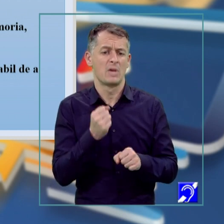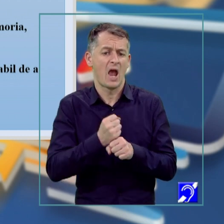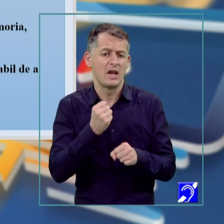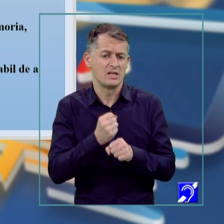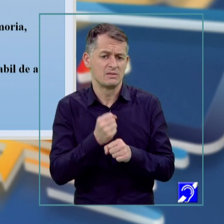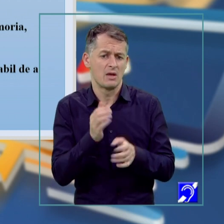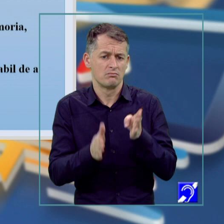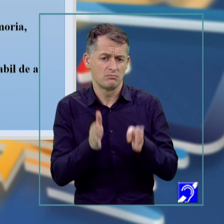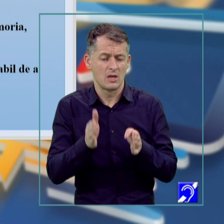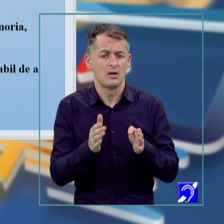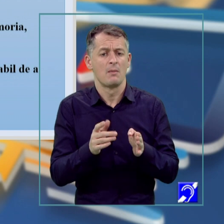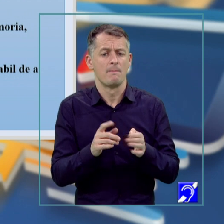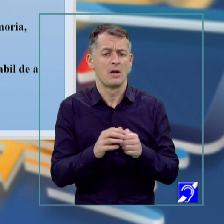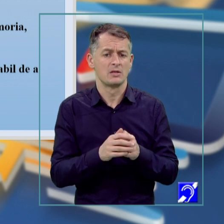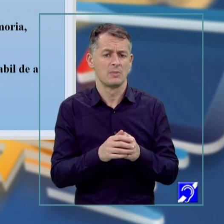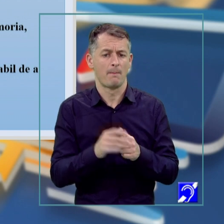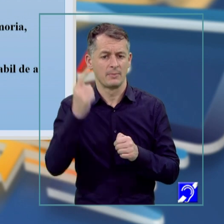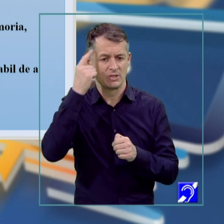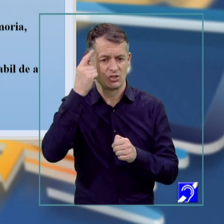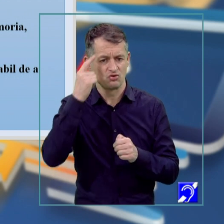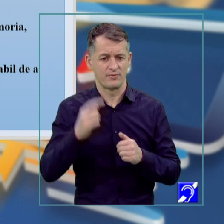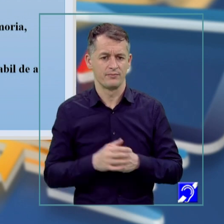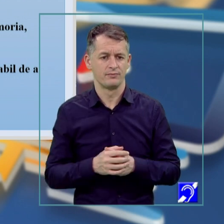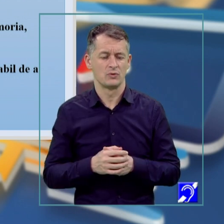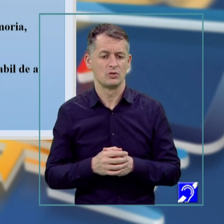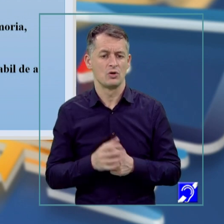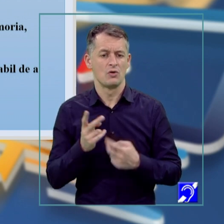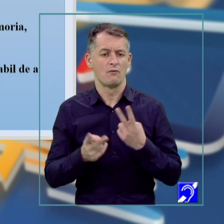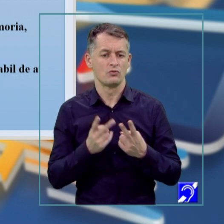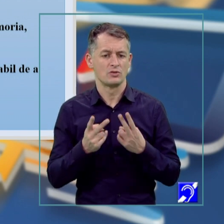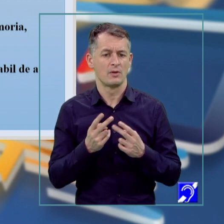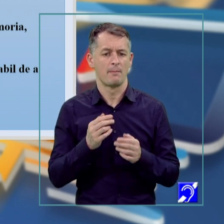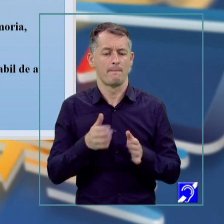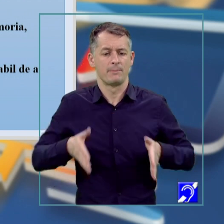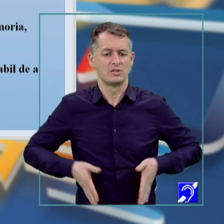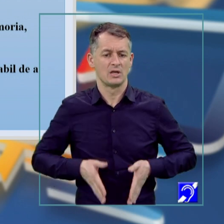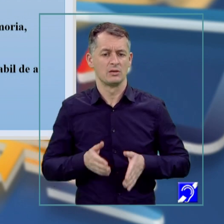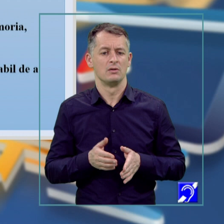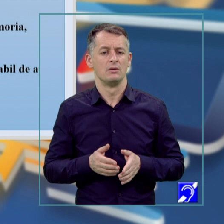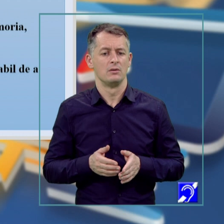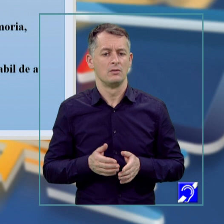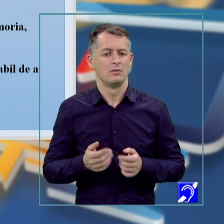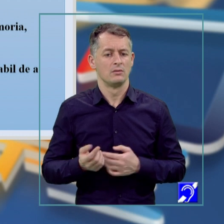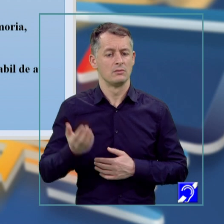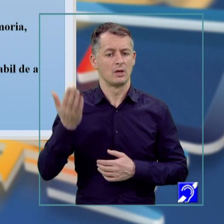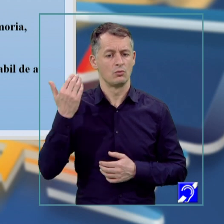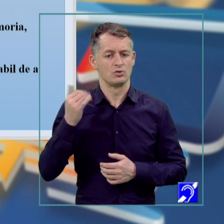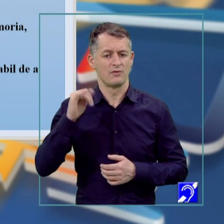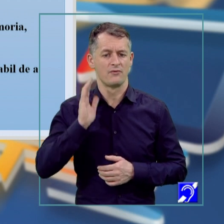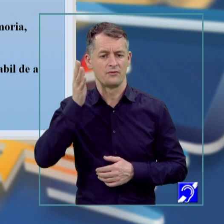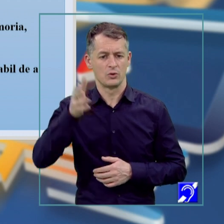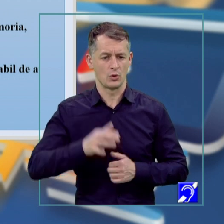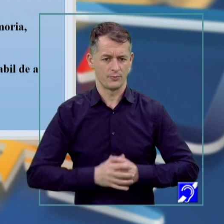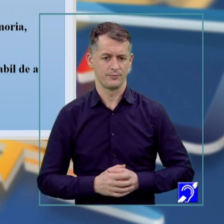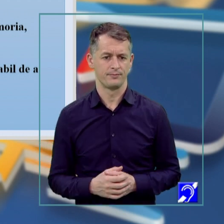cunoașterea umană și realizează unitate dintre trecut, prezent și viitor. Spunem că este proces predilect al creativității pentru că o să